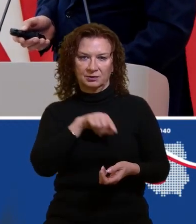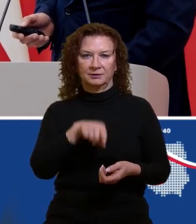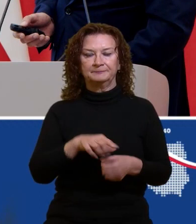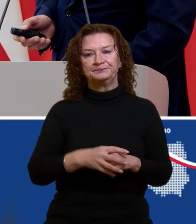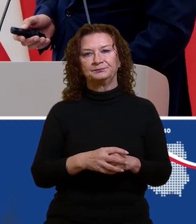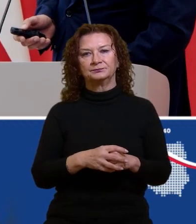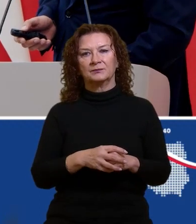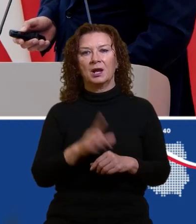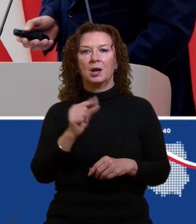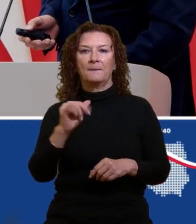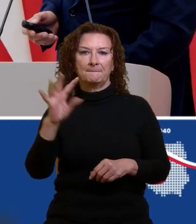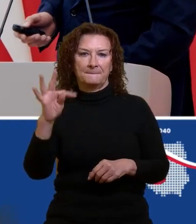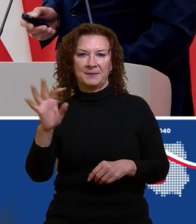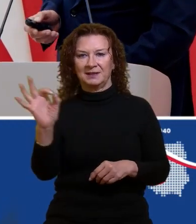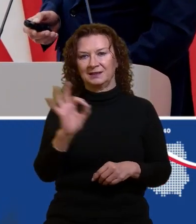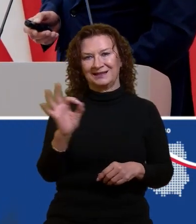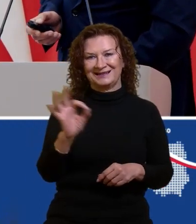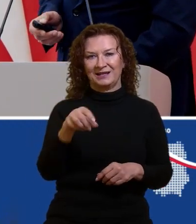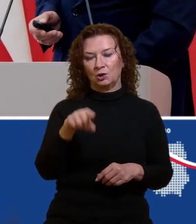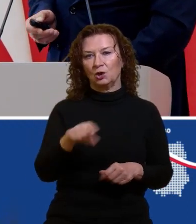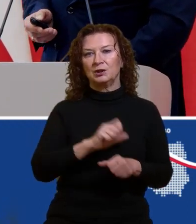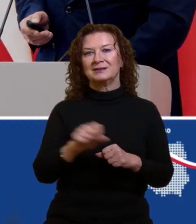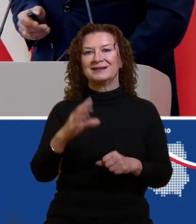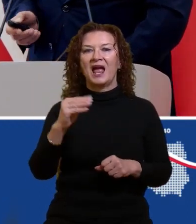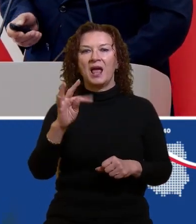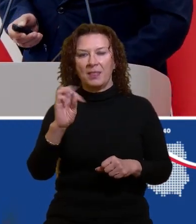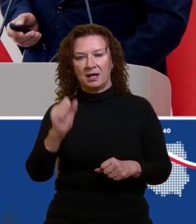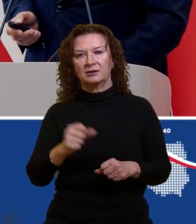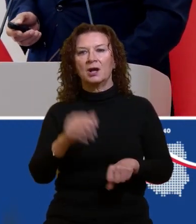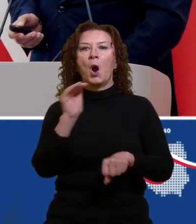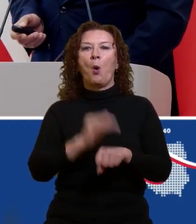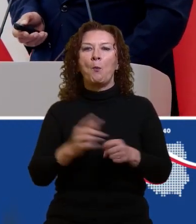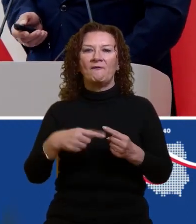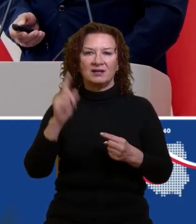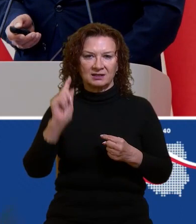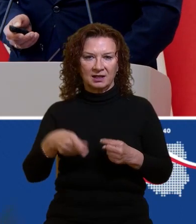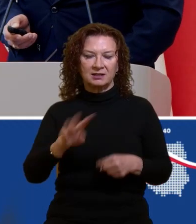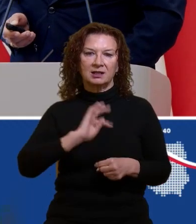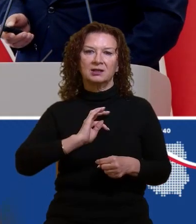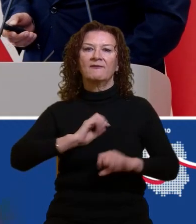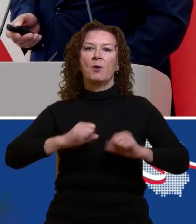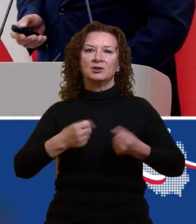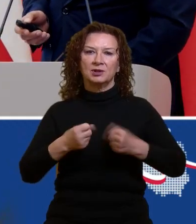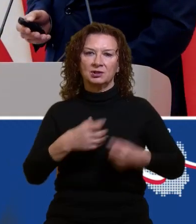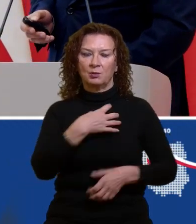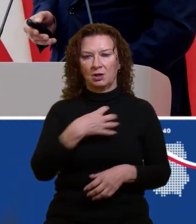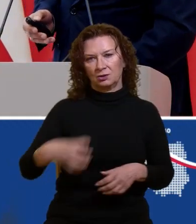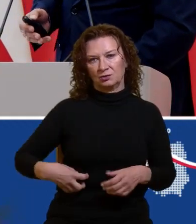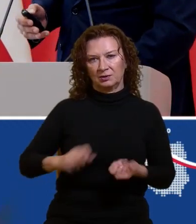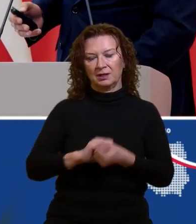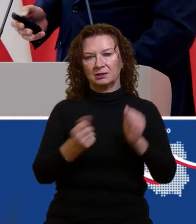rozwiązaniem w postaci P2, to jest zarówno etat, umowa, zlecenie, własna działalność gospodarcza, czy zasiłek